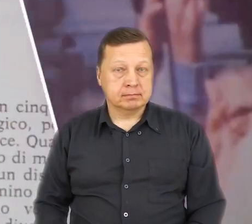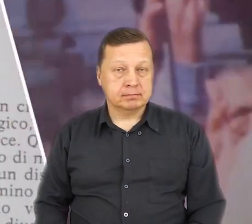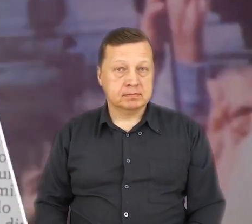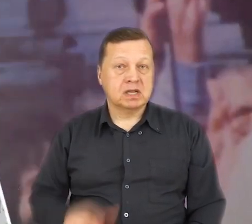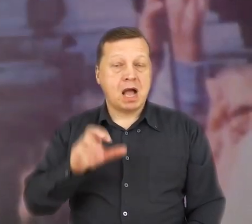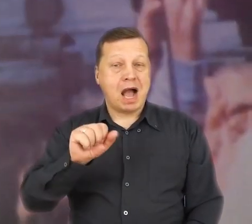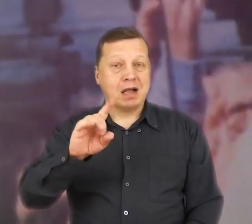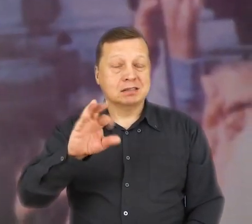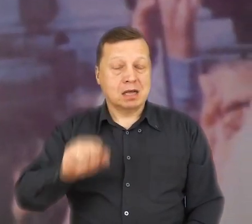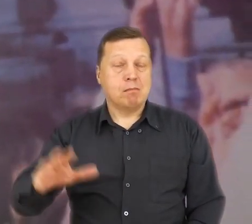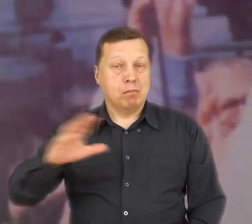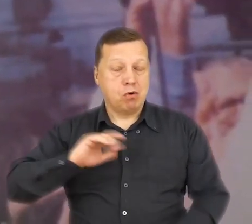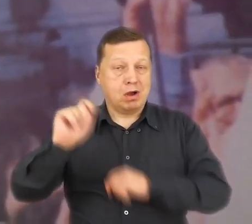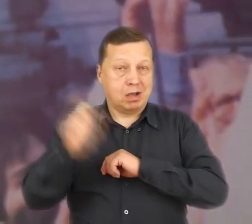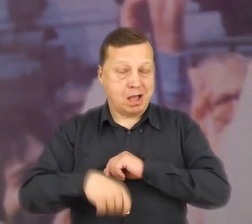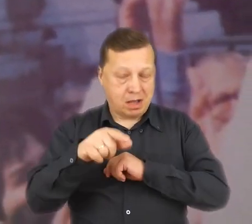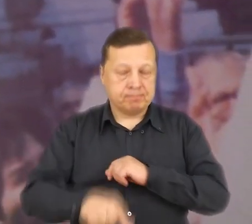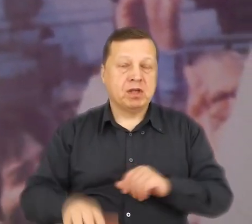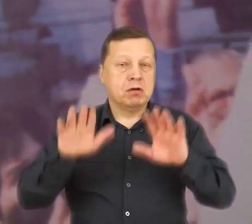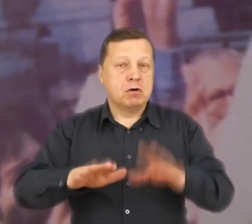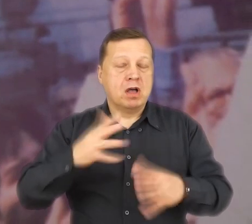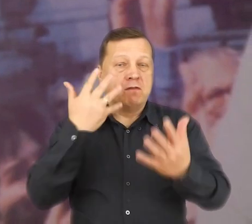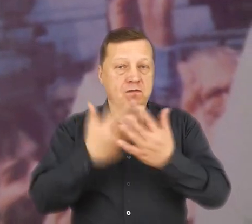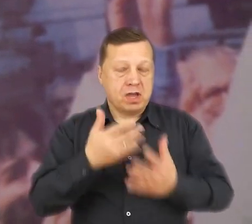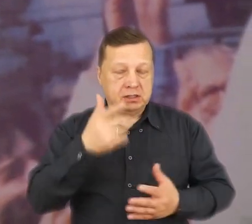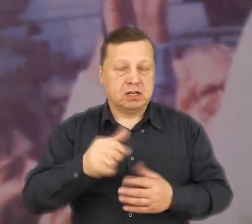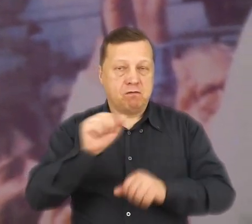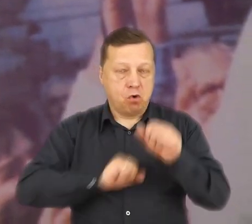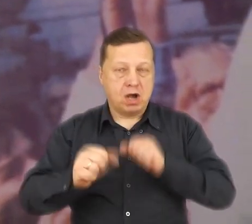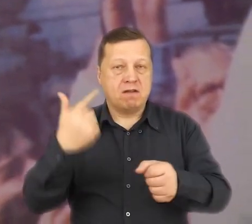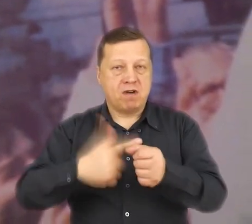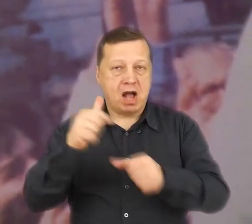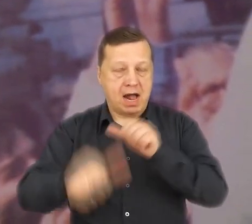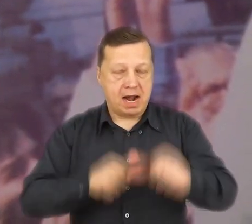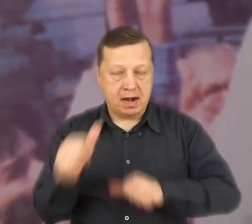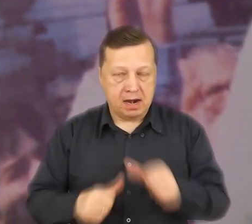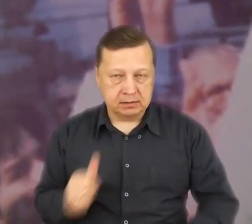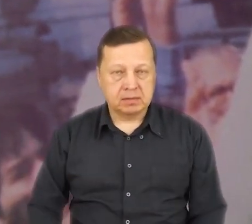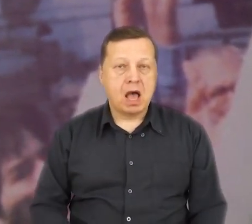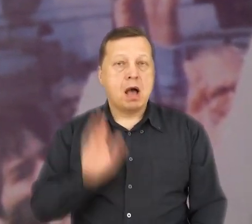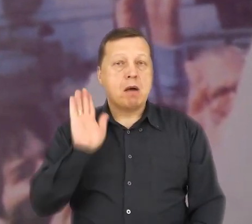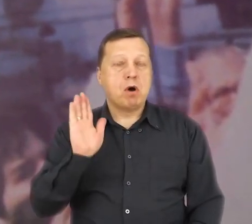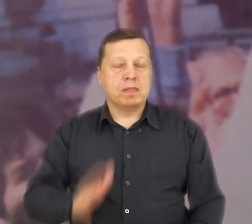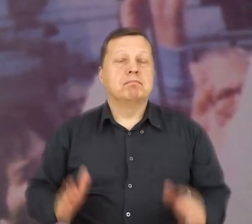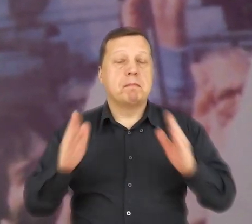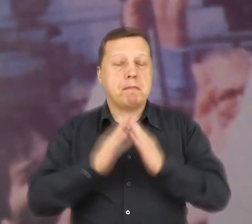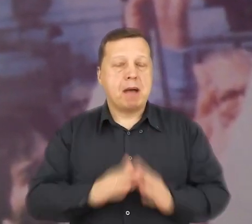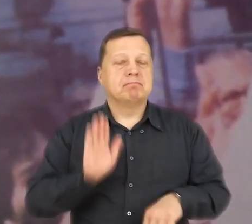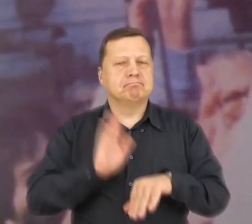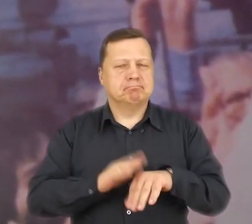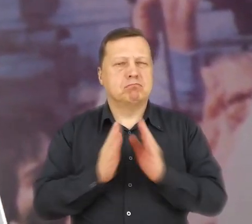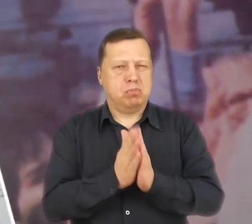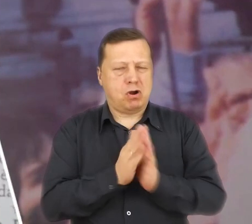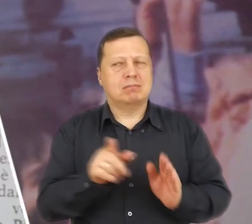Za swoje czyny Akcza odbywał karę przez prawie 20 lat we włoskich więzieniach, po czym na prośbę